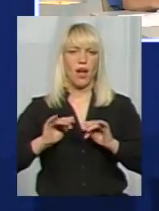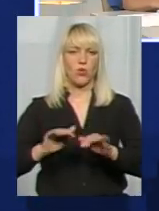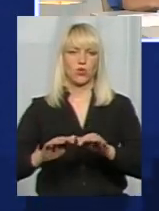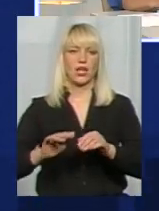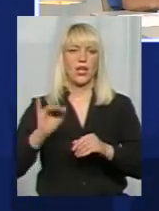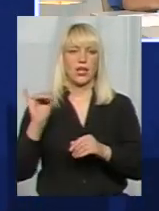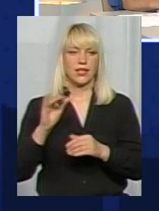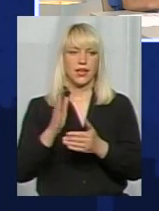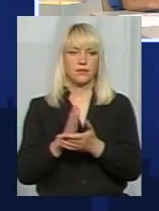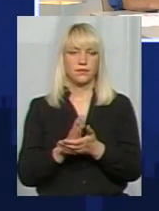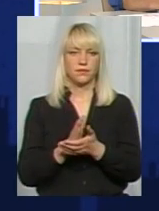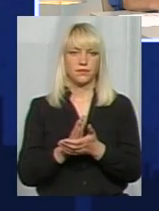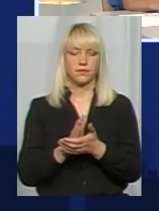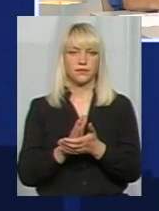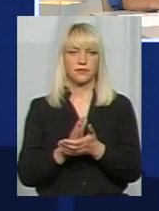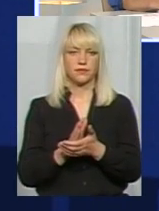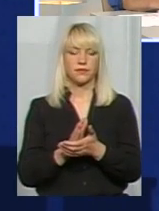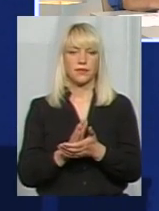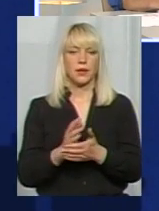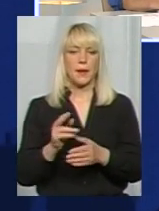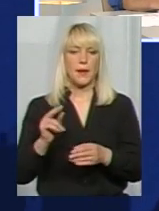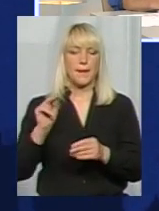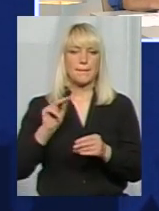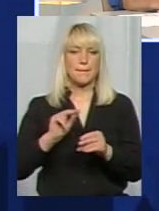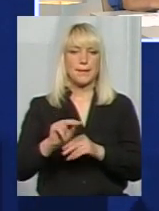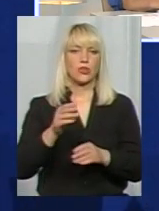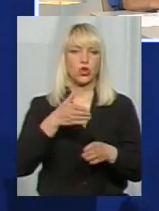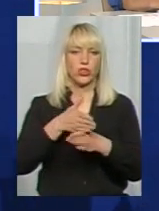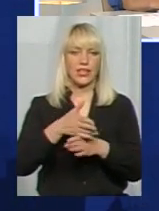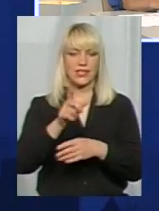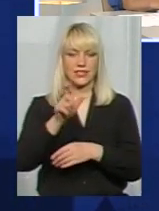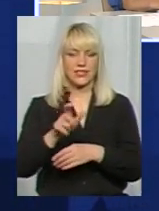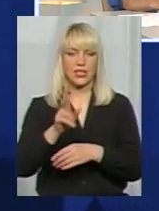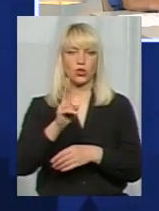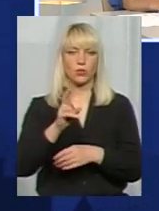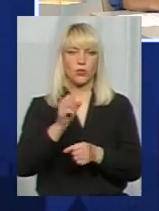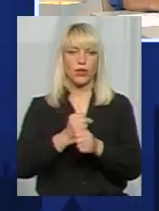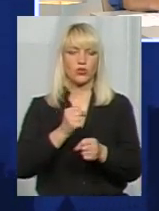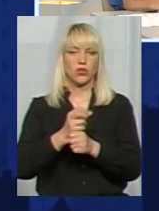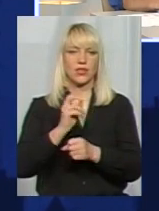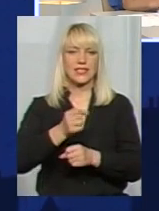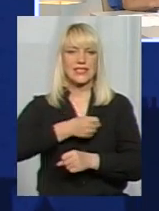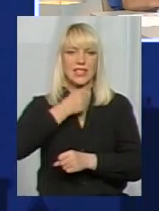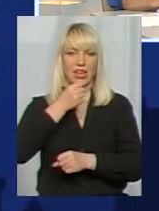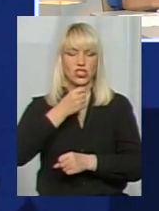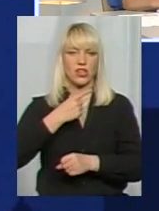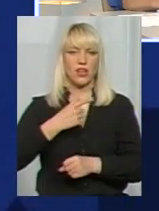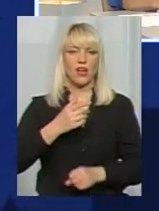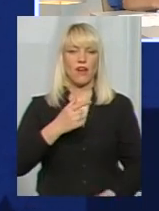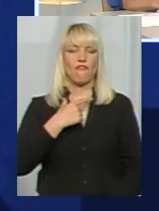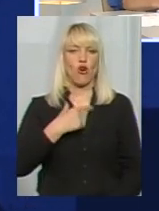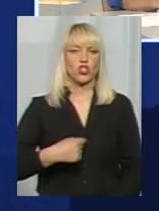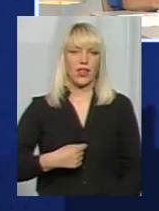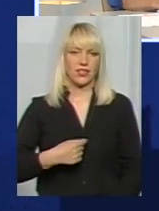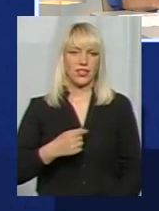методист, який працює, як ми колись казали, старший вожатий, так, щоб це було зрозумілою